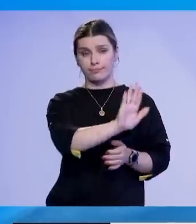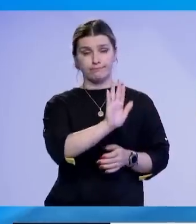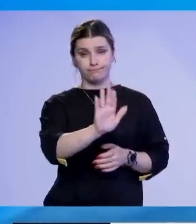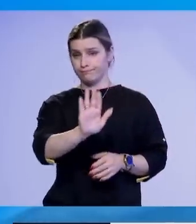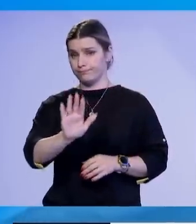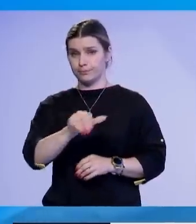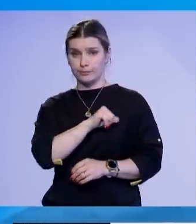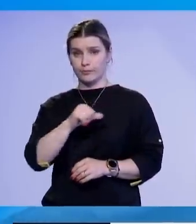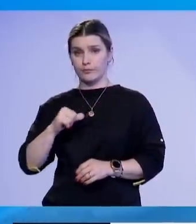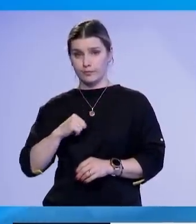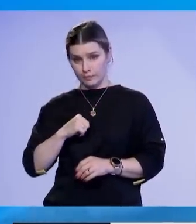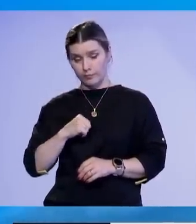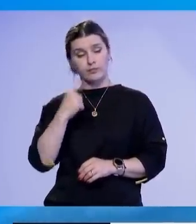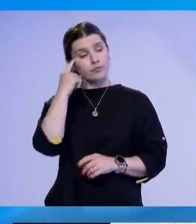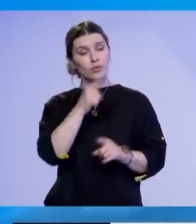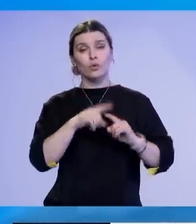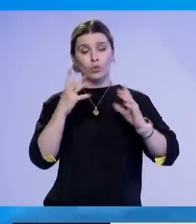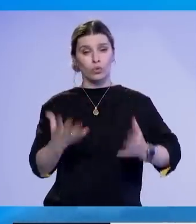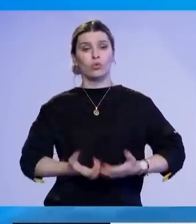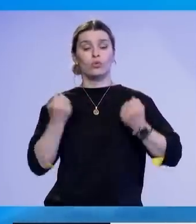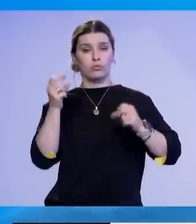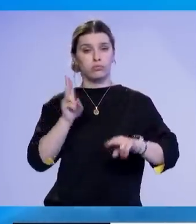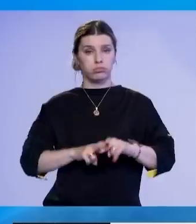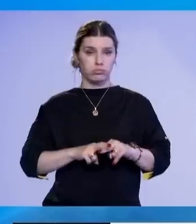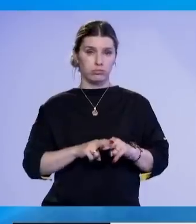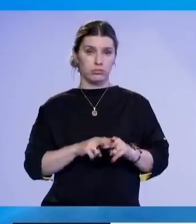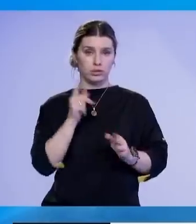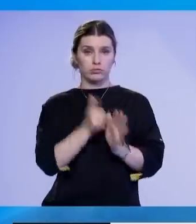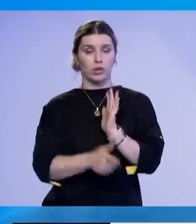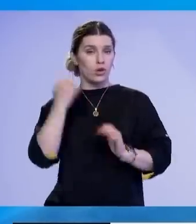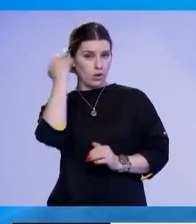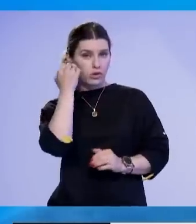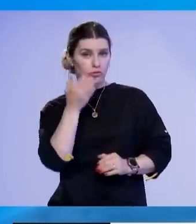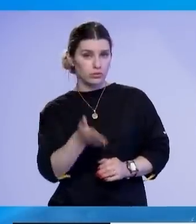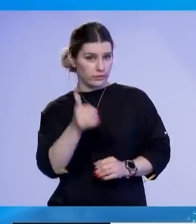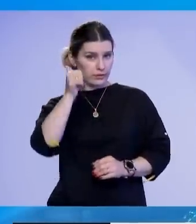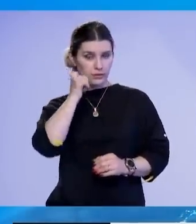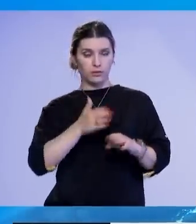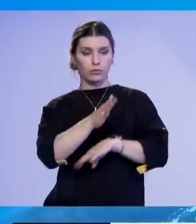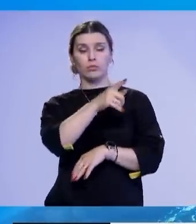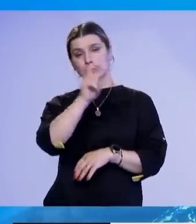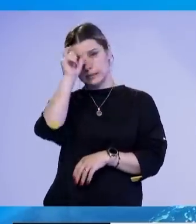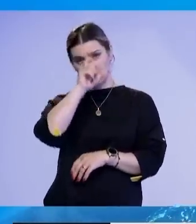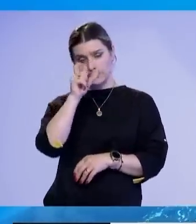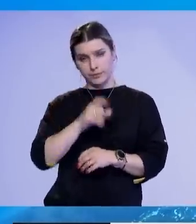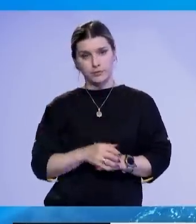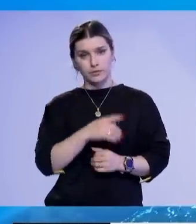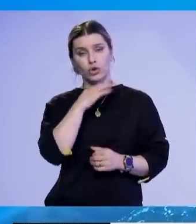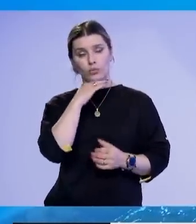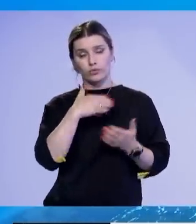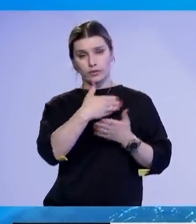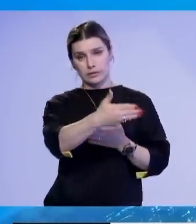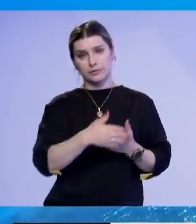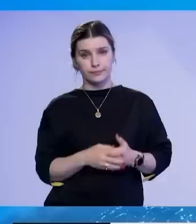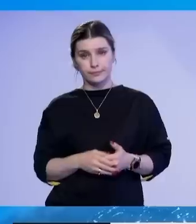cilësuar një vendim të jetë të ngotë shumë atë të që farë dje ka bërë shteti i Kosovës në komunat verjore. Pas i